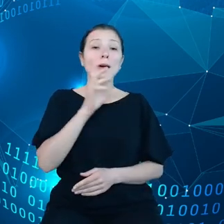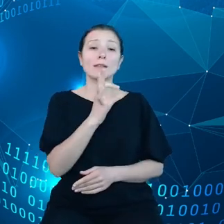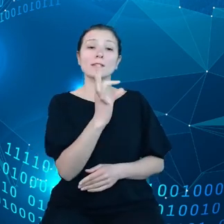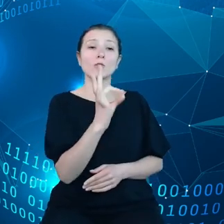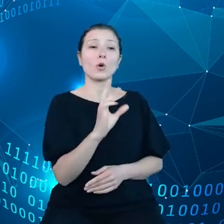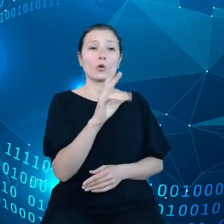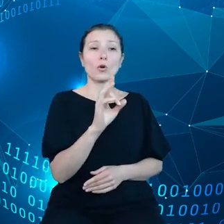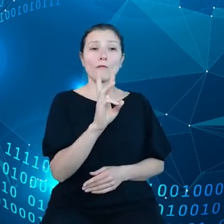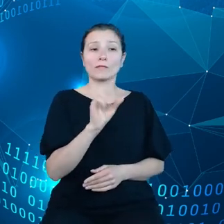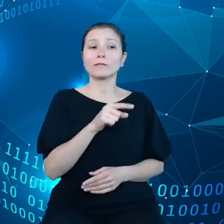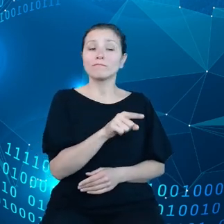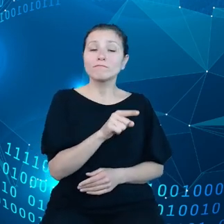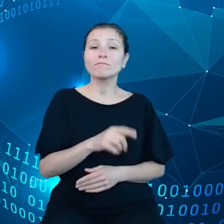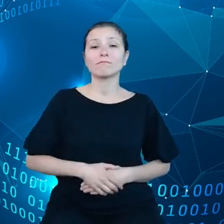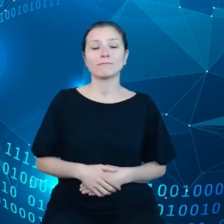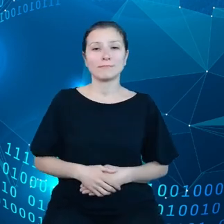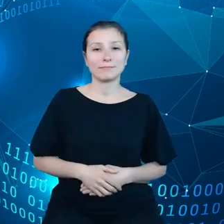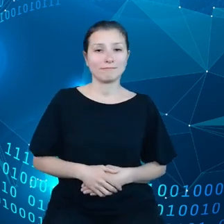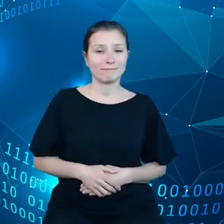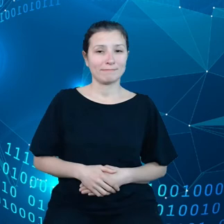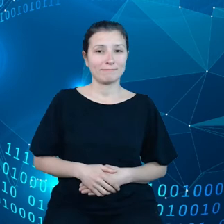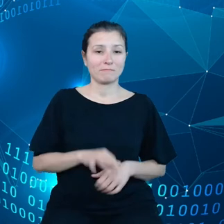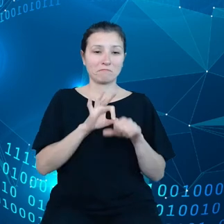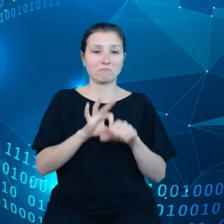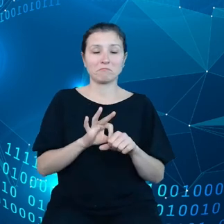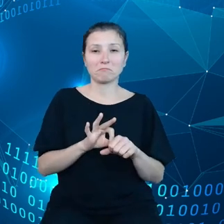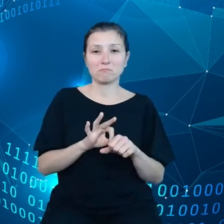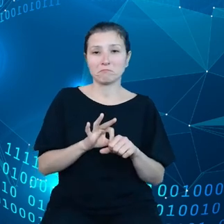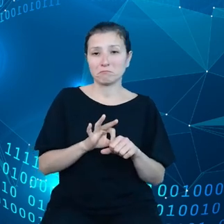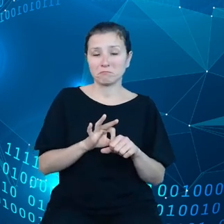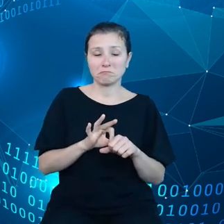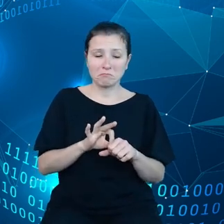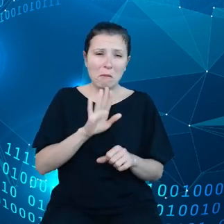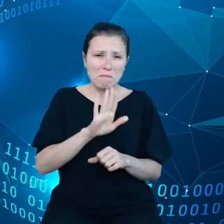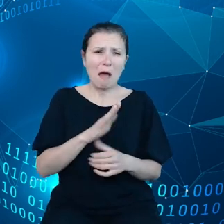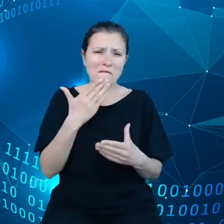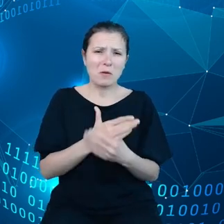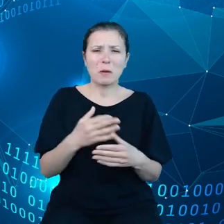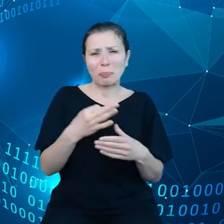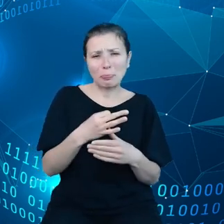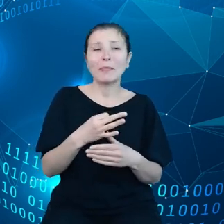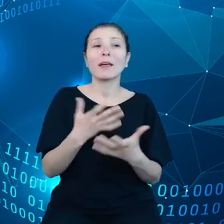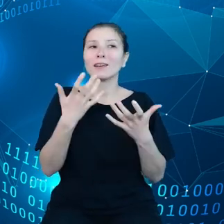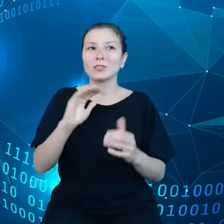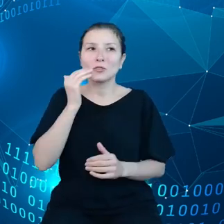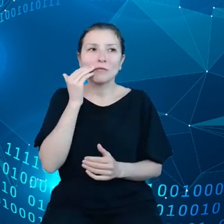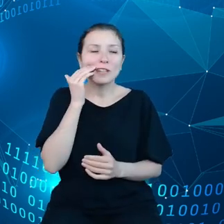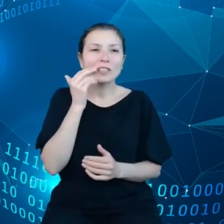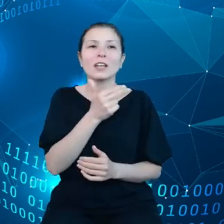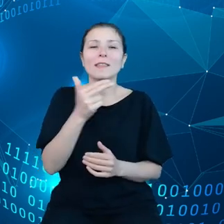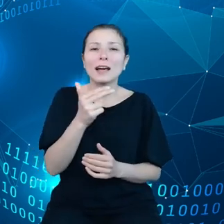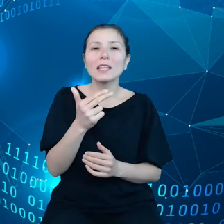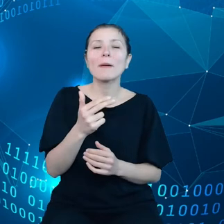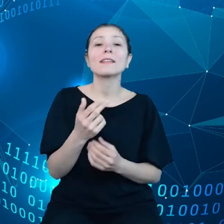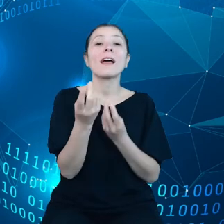Stokowski z kolei prowadzi niewielką firmę. Chciałby się dowiedzieć czegoś o sytuacji finansowej kontrahenta.